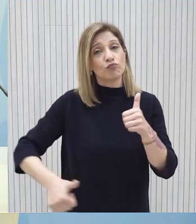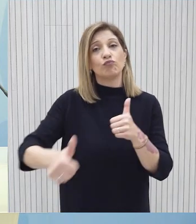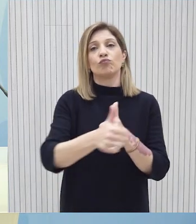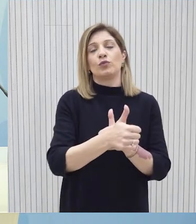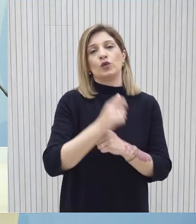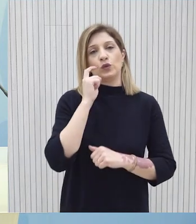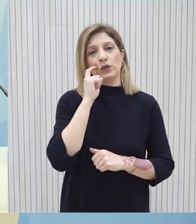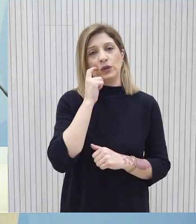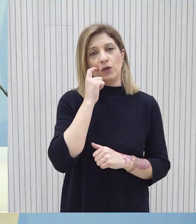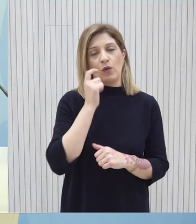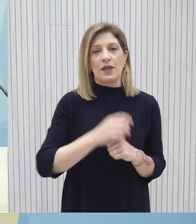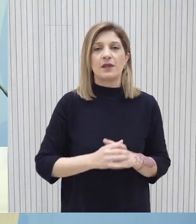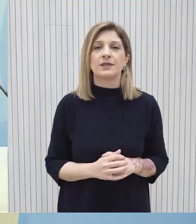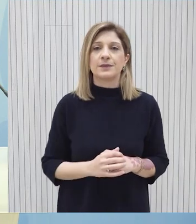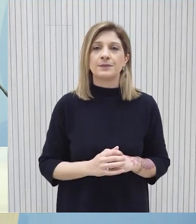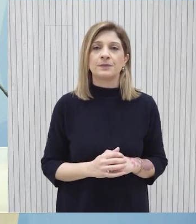κυβέρνηση Νίκου Χρυστοδουλίδη